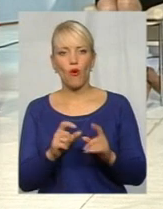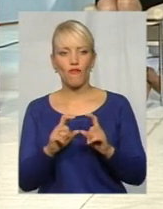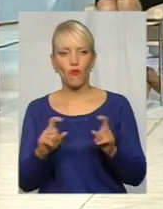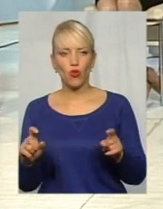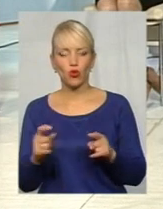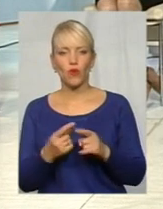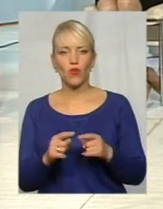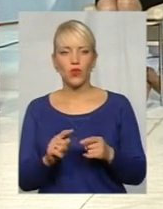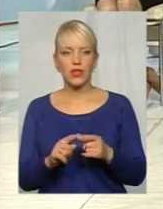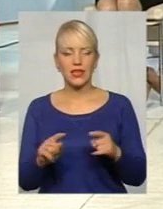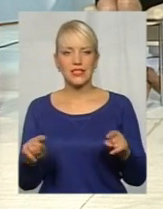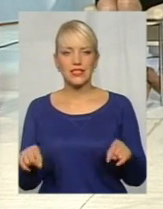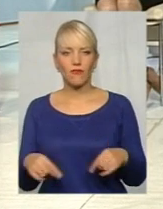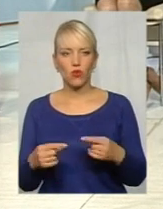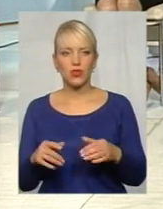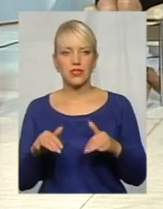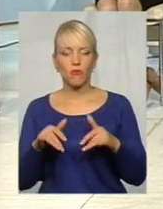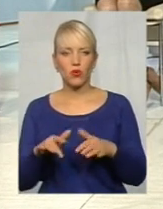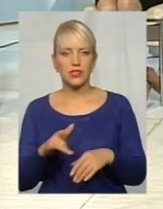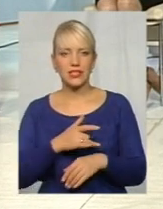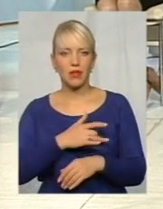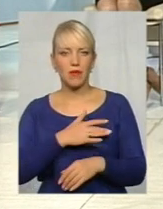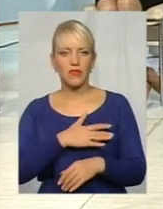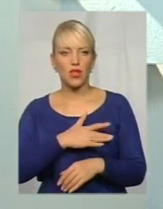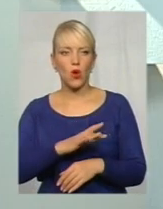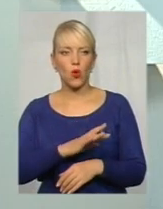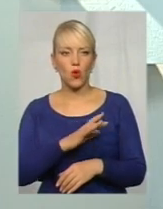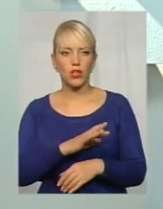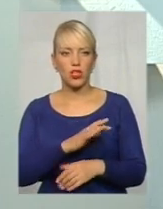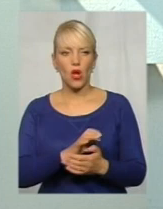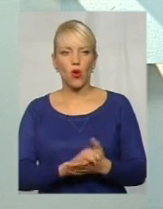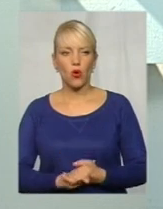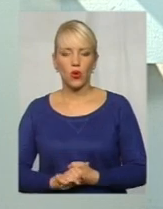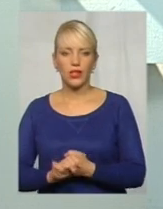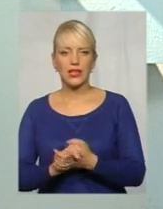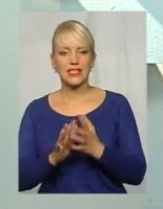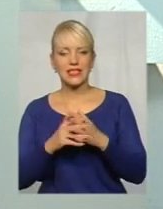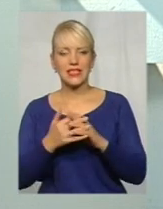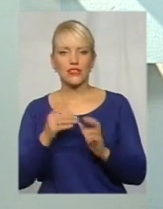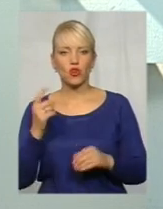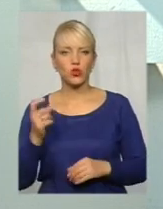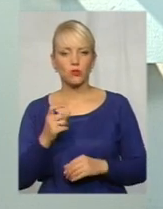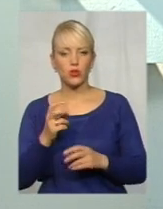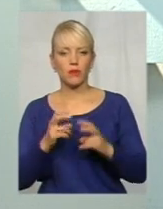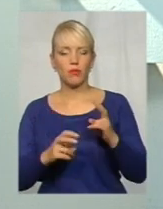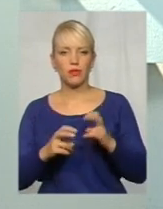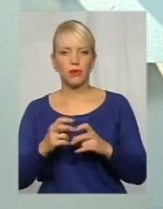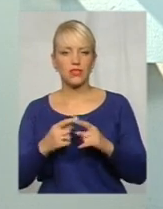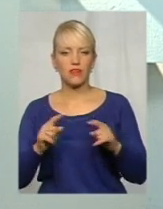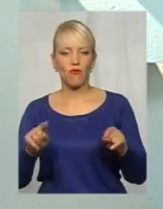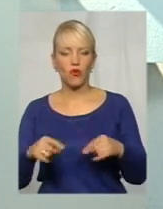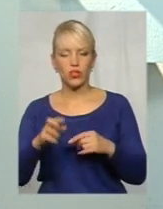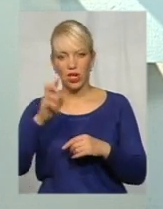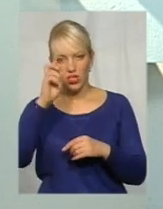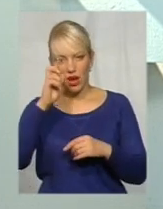в процесі приватизації колишніх колективних сільськосподарських підприємств, створюються вони органами державної влади,